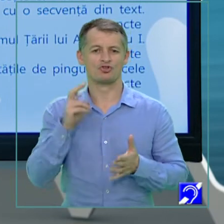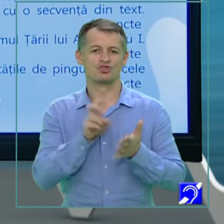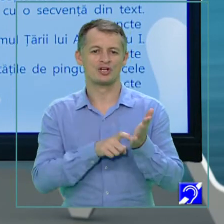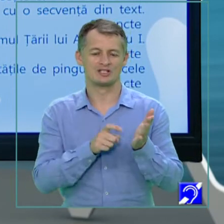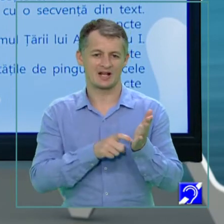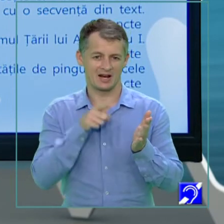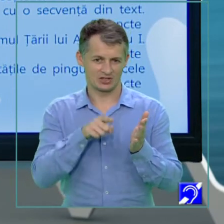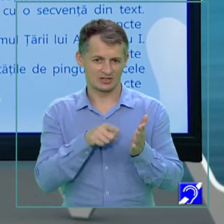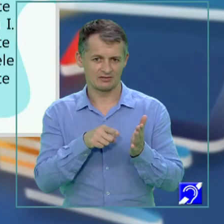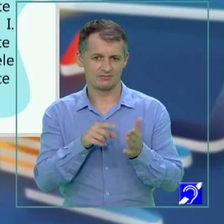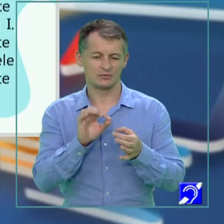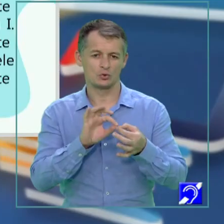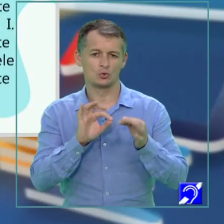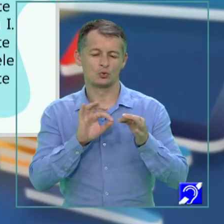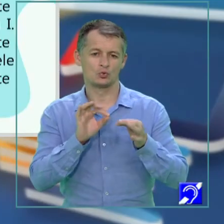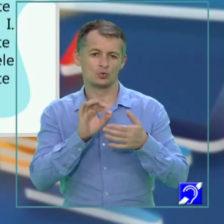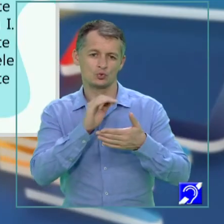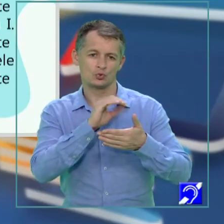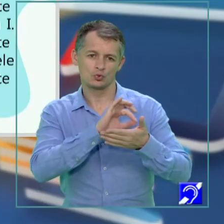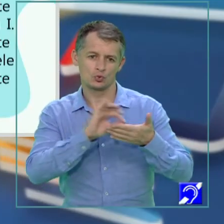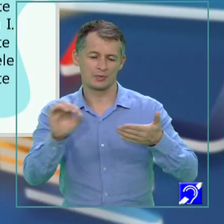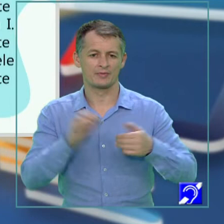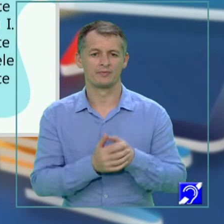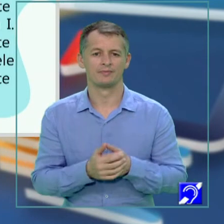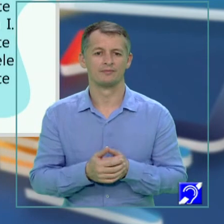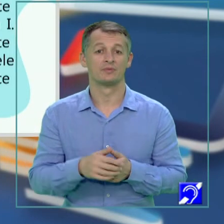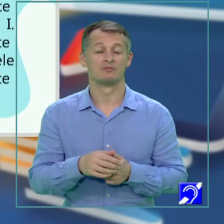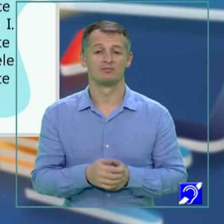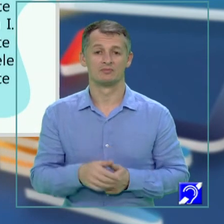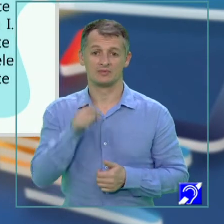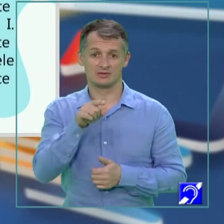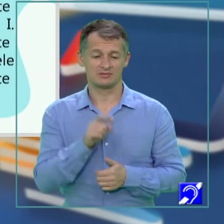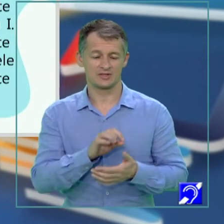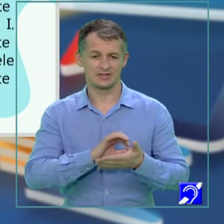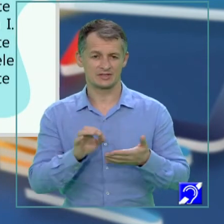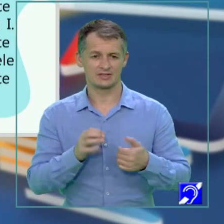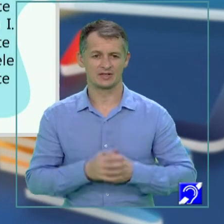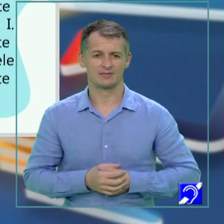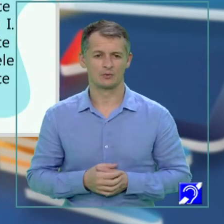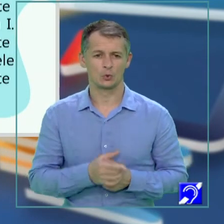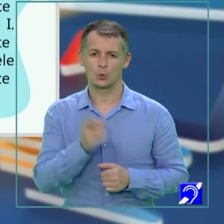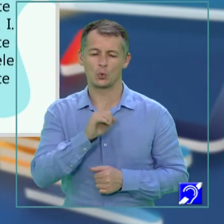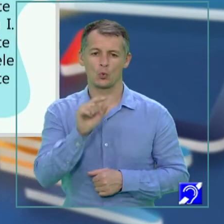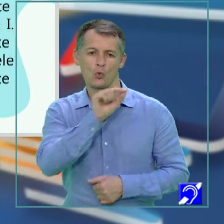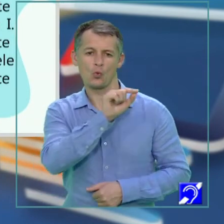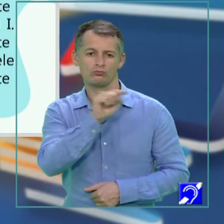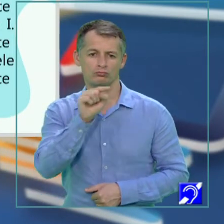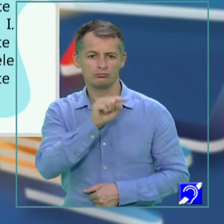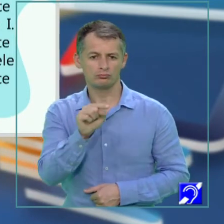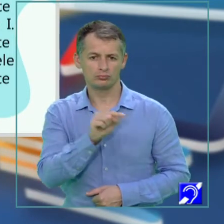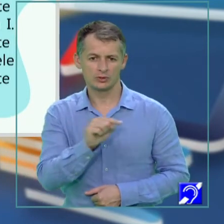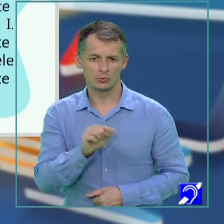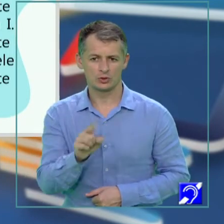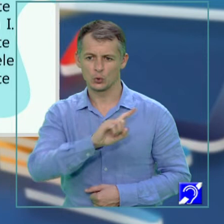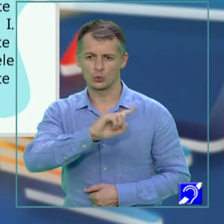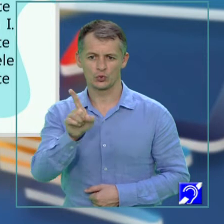acest subiect. Scrie pe foaia de examen în enunțuri, deci nu cu liniuțe, ci în enunțuri, răspunsul la